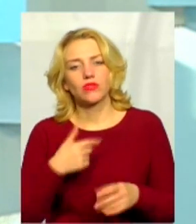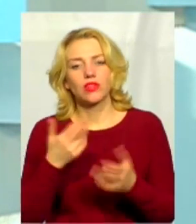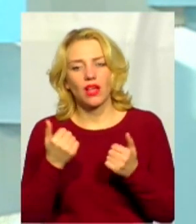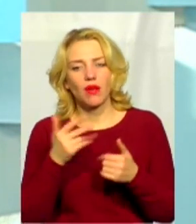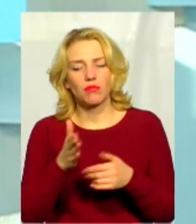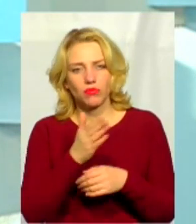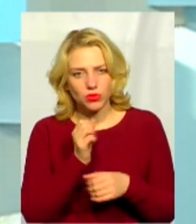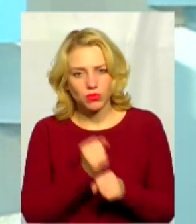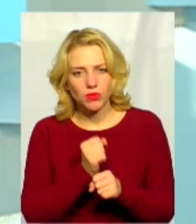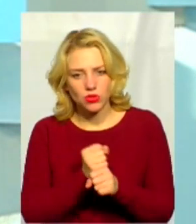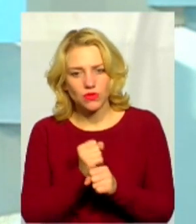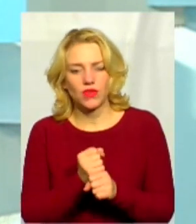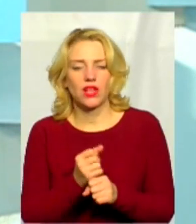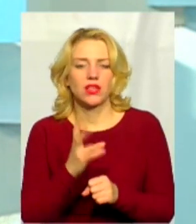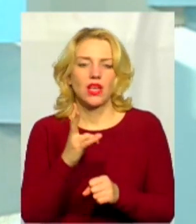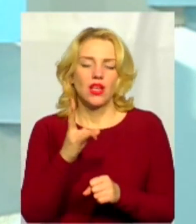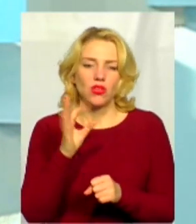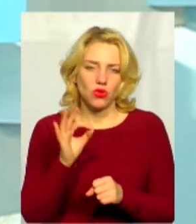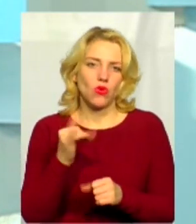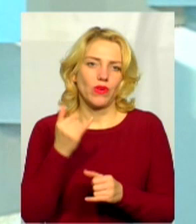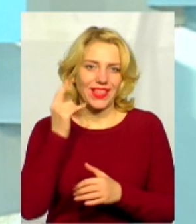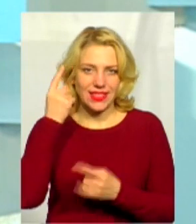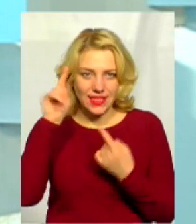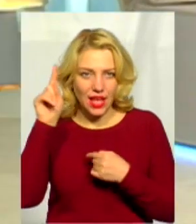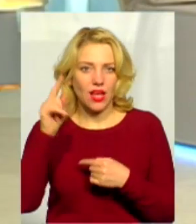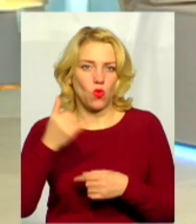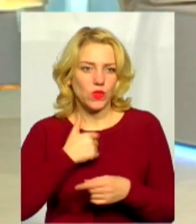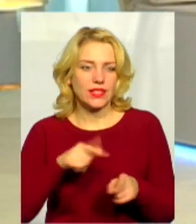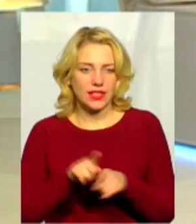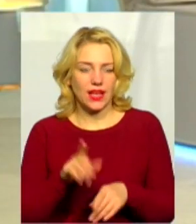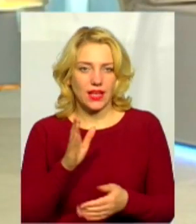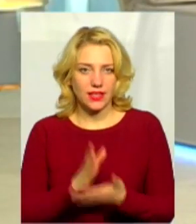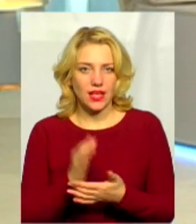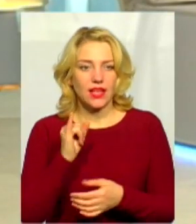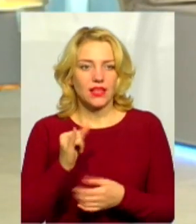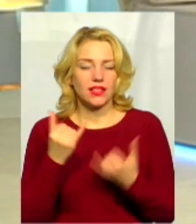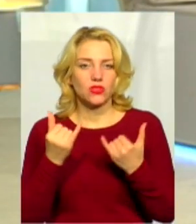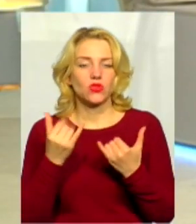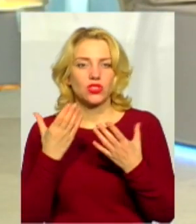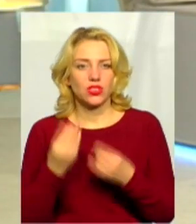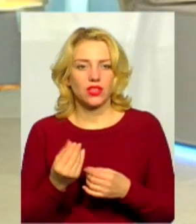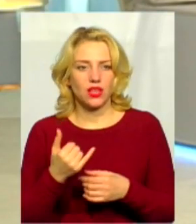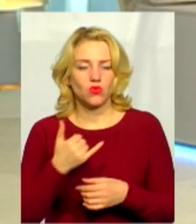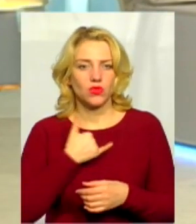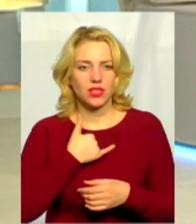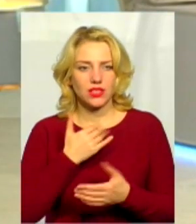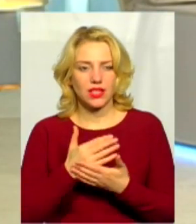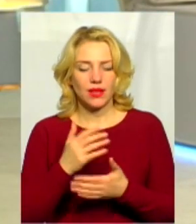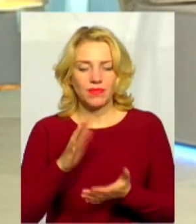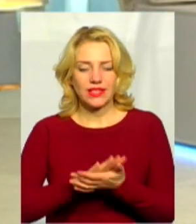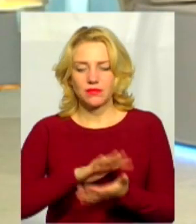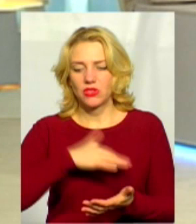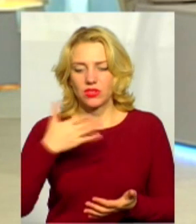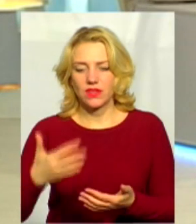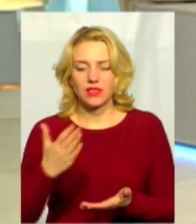на можливість встановлення, але ідея така в нас є однозначно. Більше того, в нас на сьогоднішній на сміттєзвалищі є біогазову